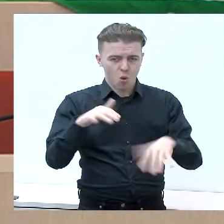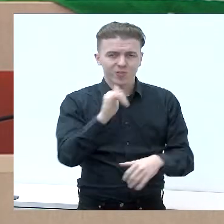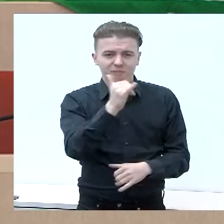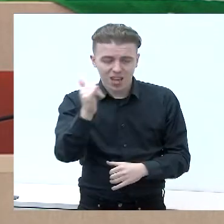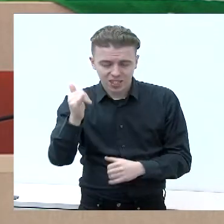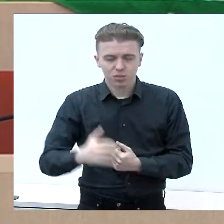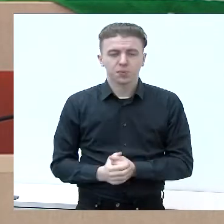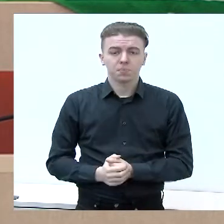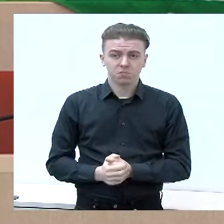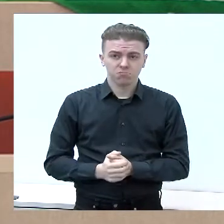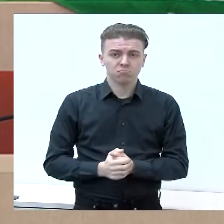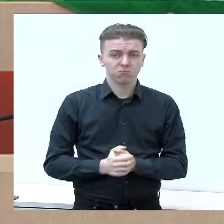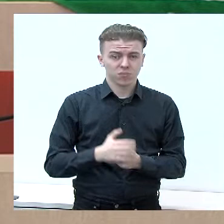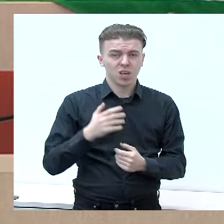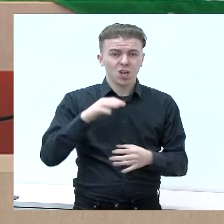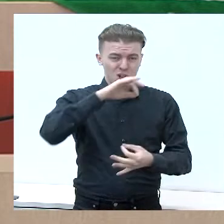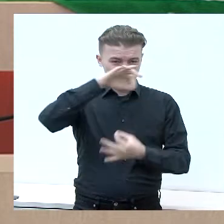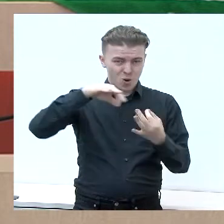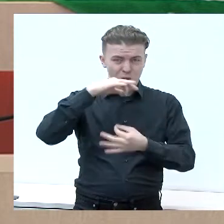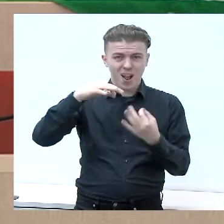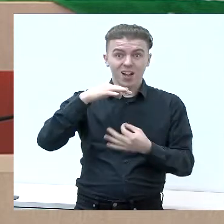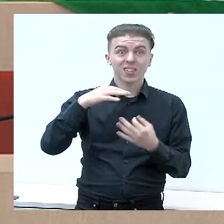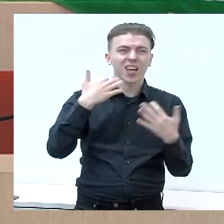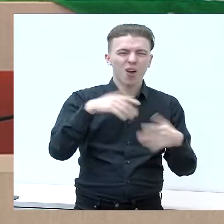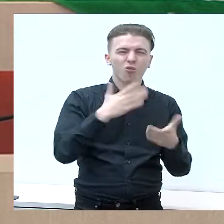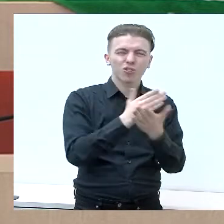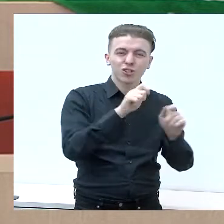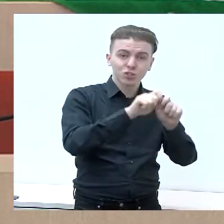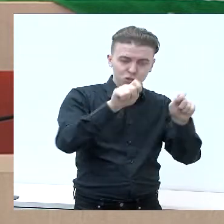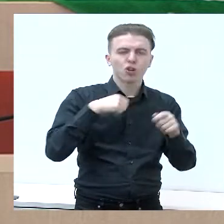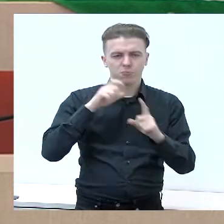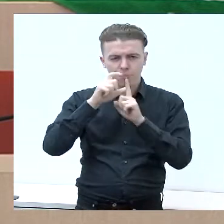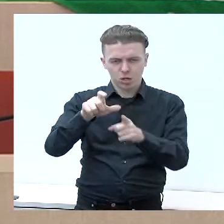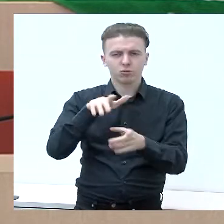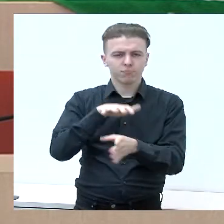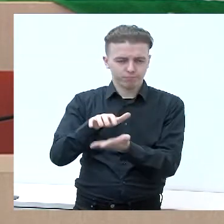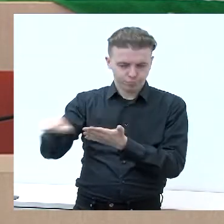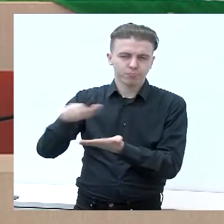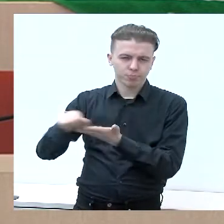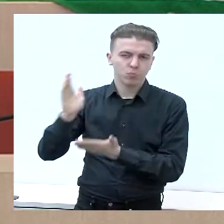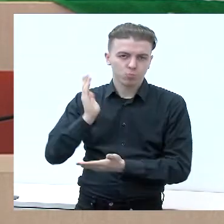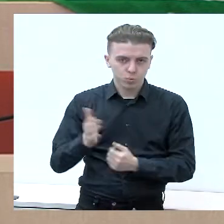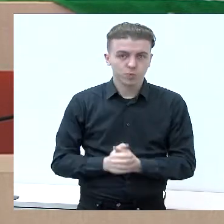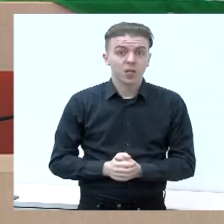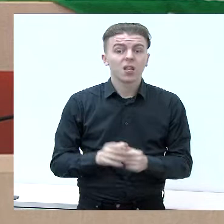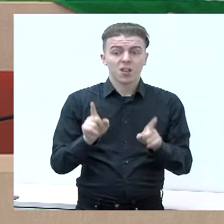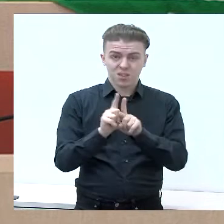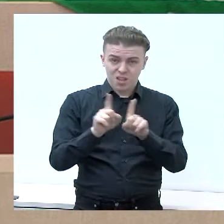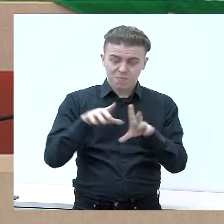Pasisakome už tai, kad pradėti projektai būtų užbaigti, tačiau tuo pačiu metu kalbame apie tai,